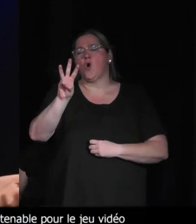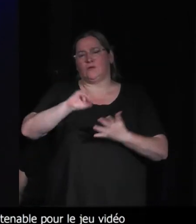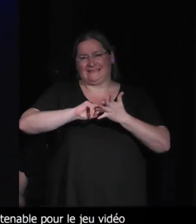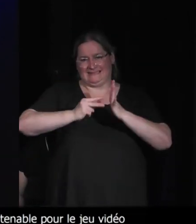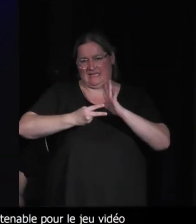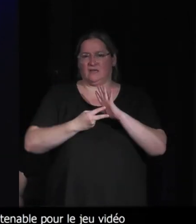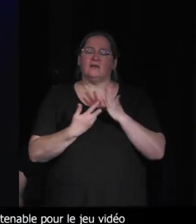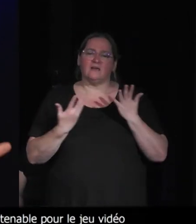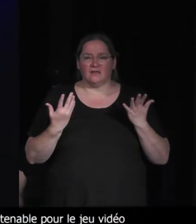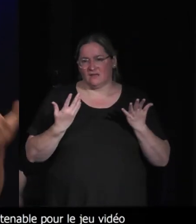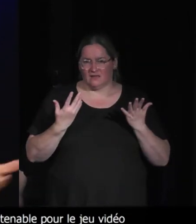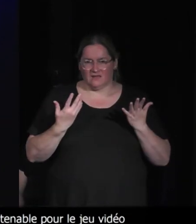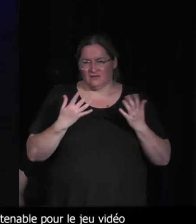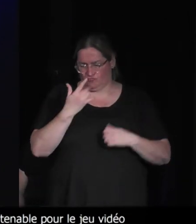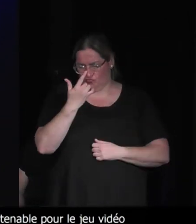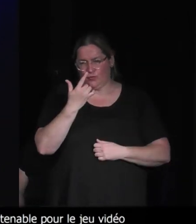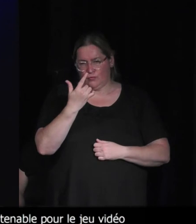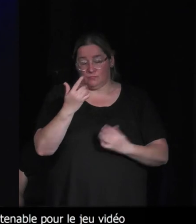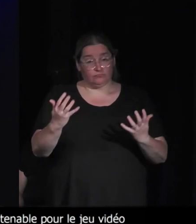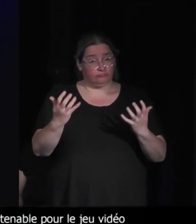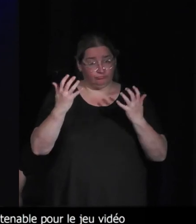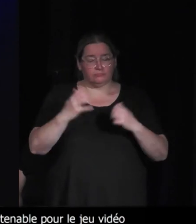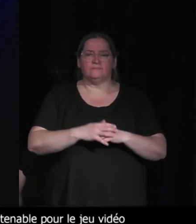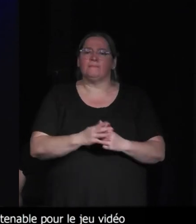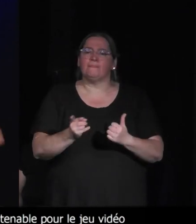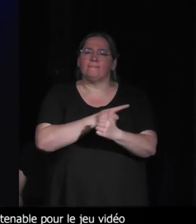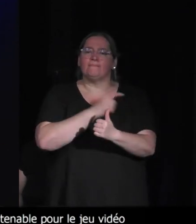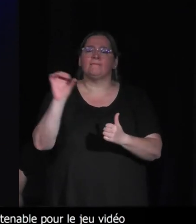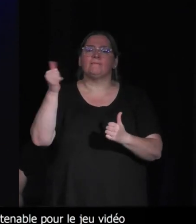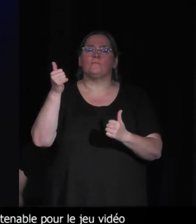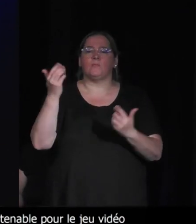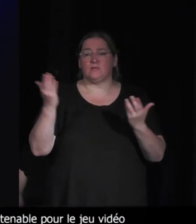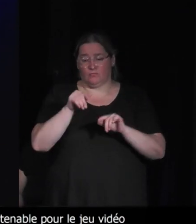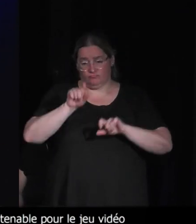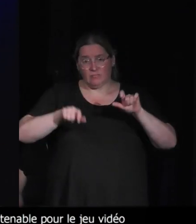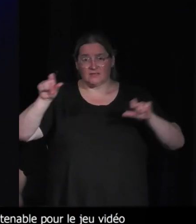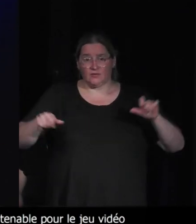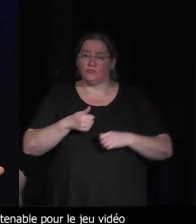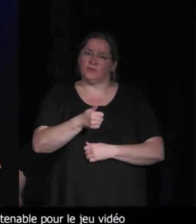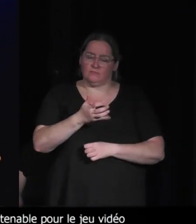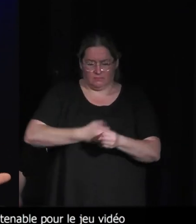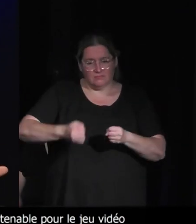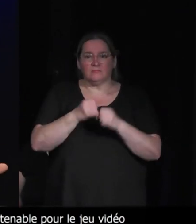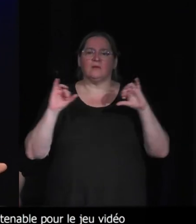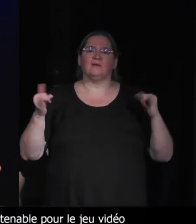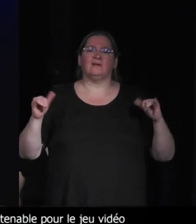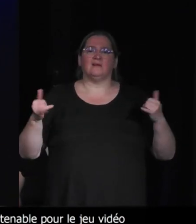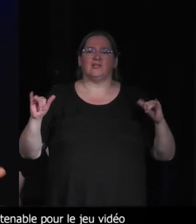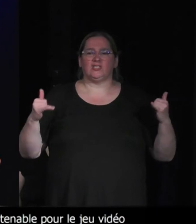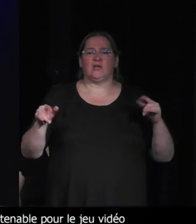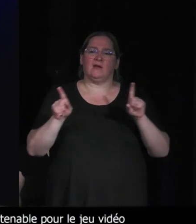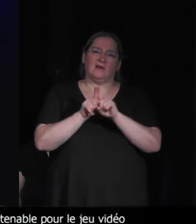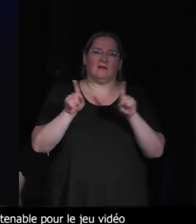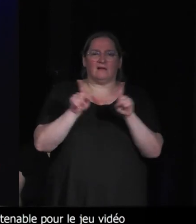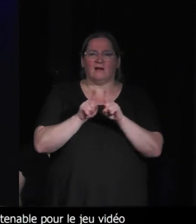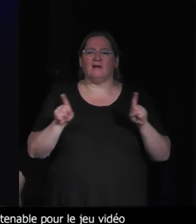innovations, mais j'en cite deux comme ça qui me frappent. le premier, c'est les gens qui sortent des jeux, qui font du homebrew, qui